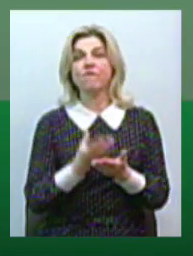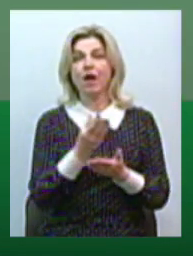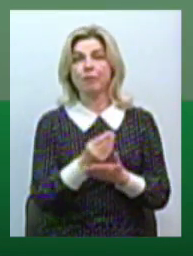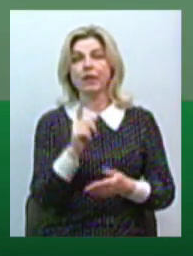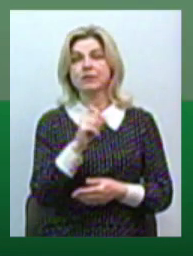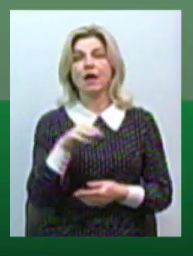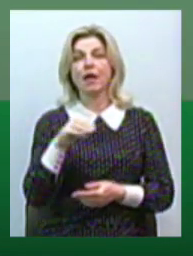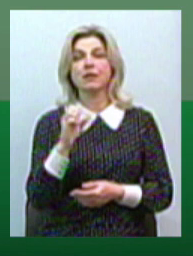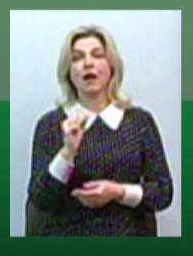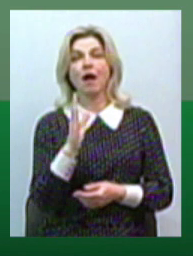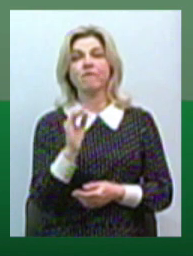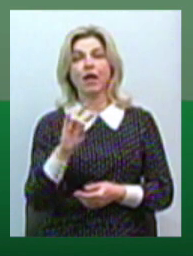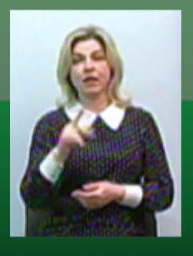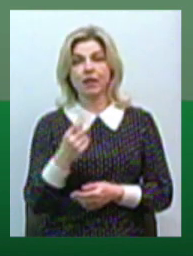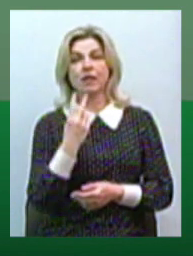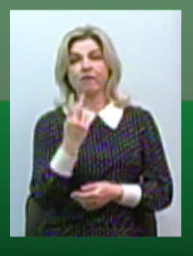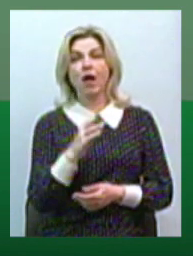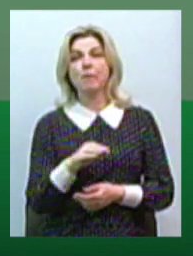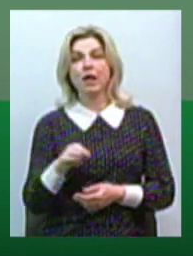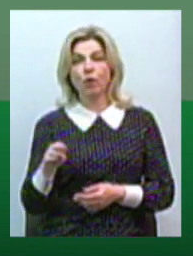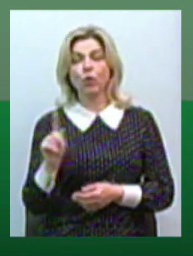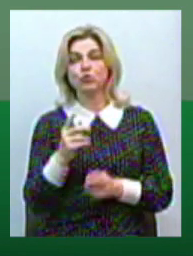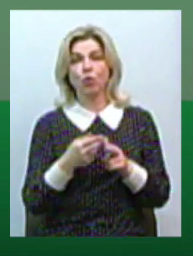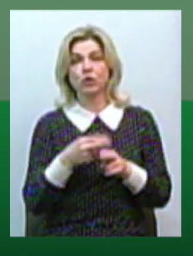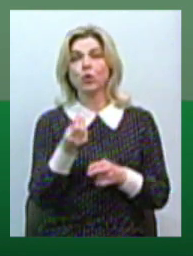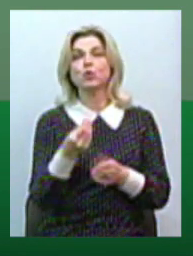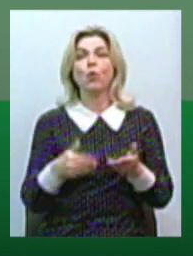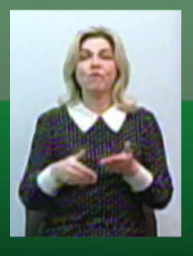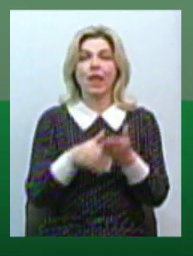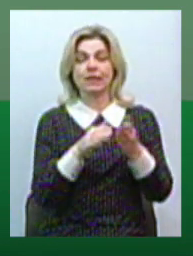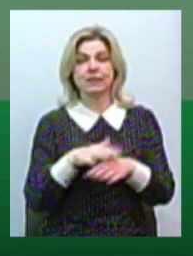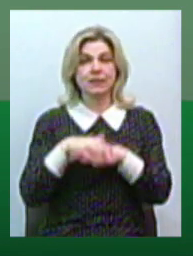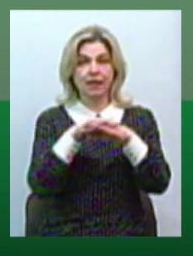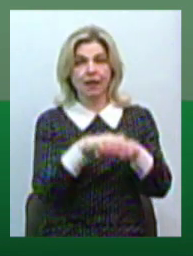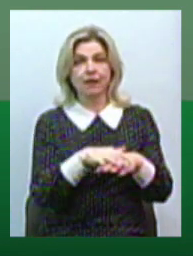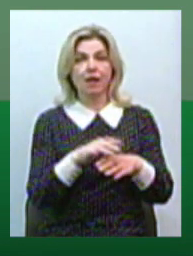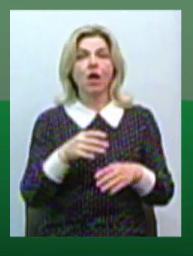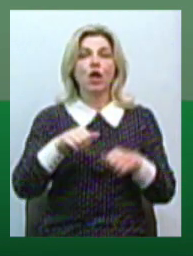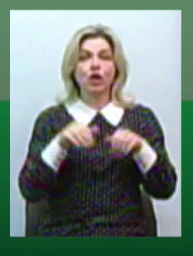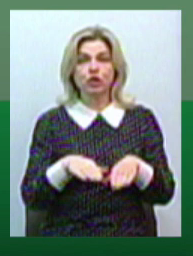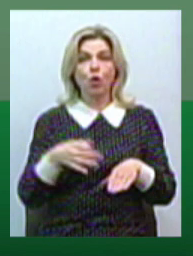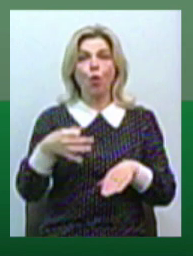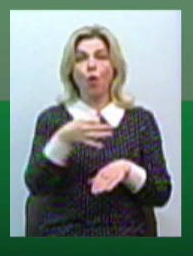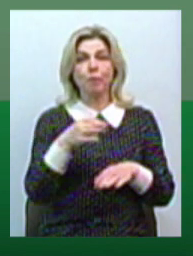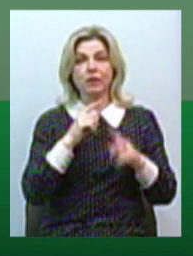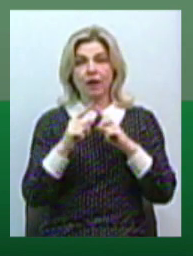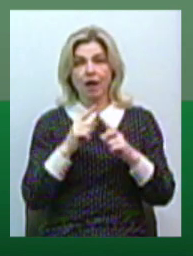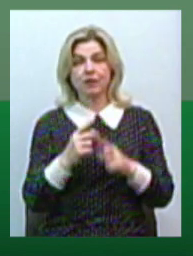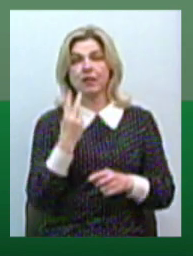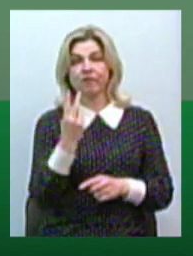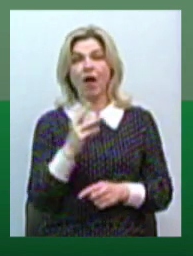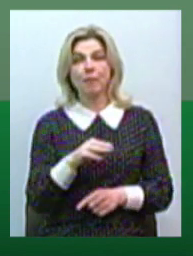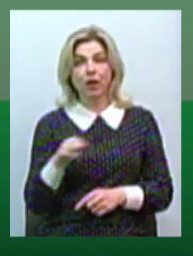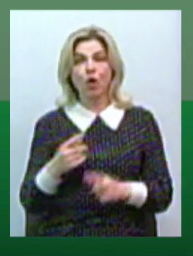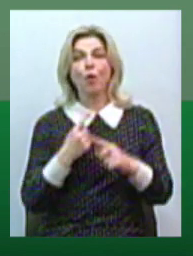2 мільйона, це ті, що ця субвенція чи не субвенція, чи рішення облгаранди, Бог його знає, 2 мільйона. Плюс